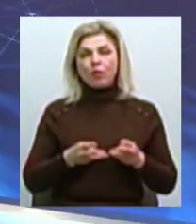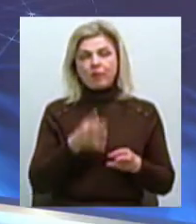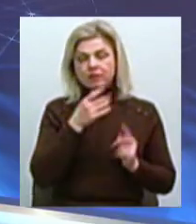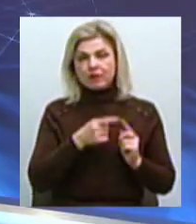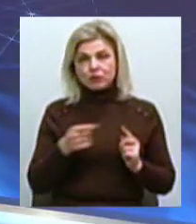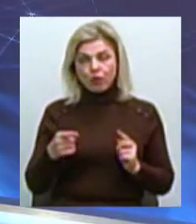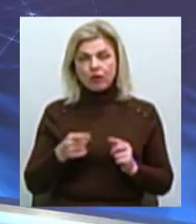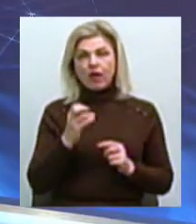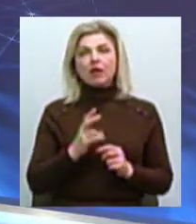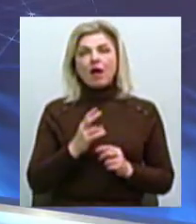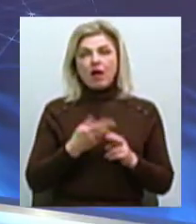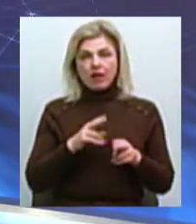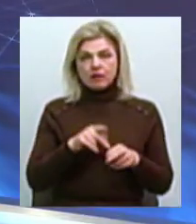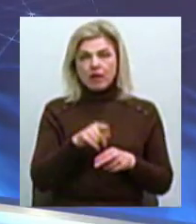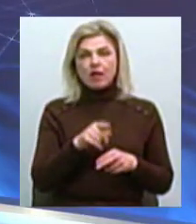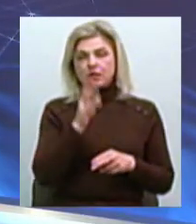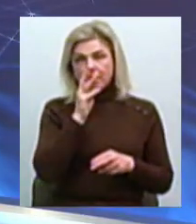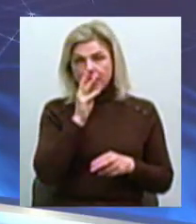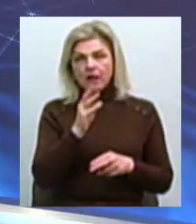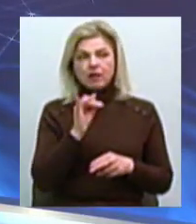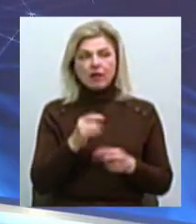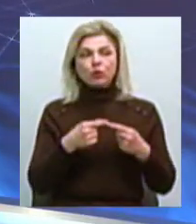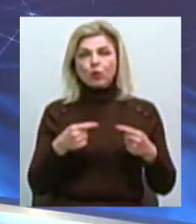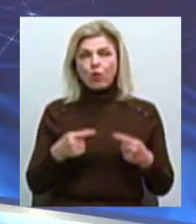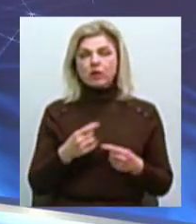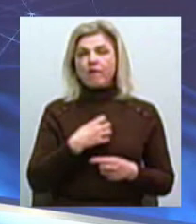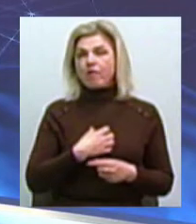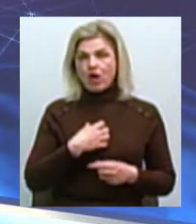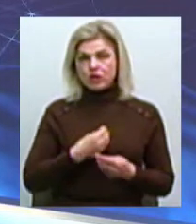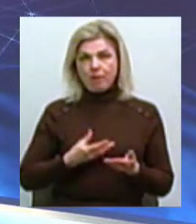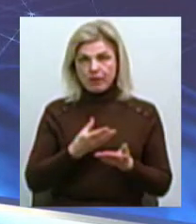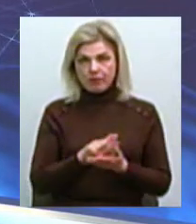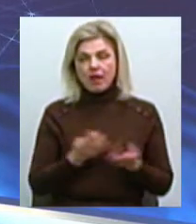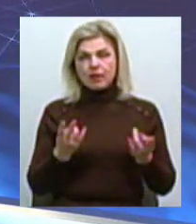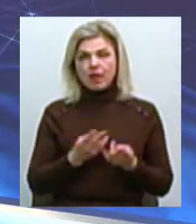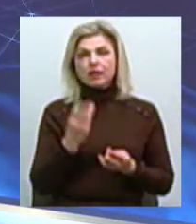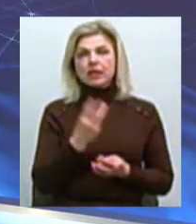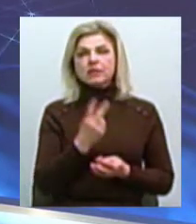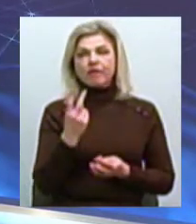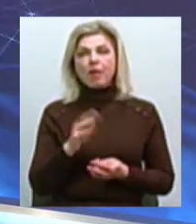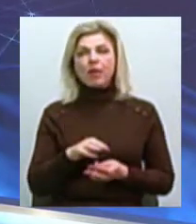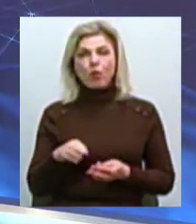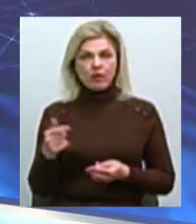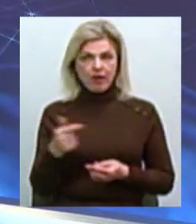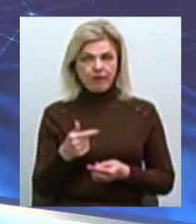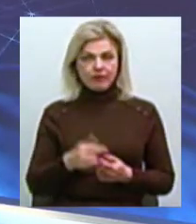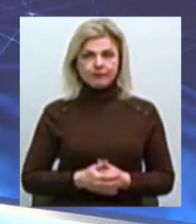На погашення борхів і зарплати колективу та інші нагальні платежі потрібно 32 млн грн Отже,